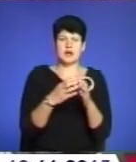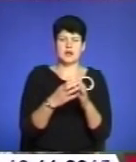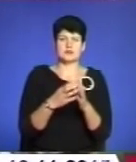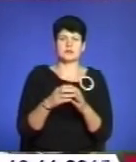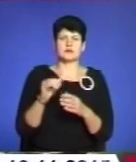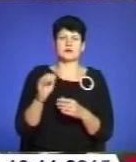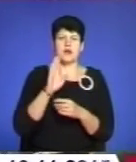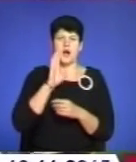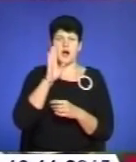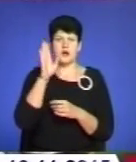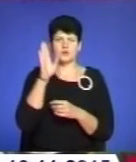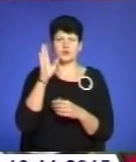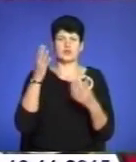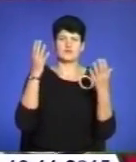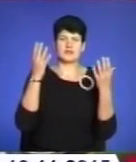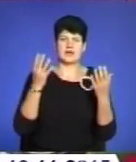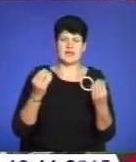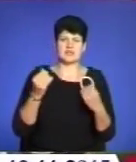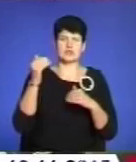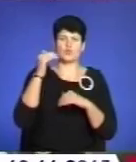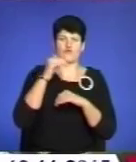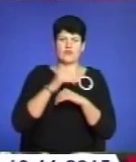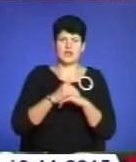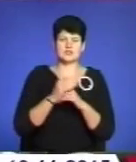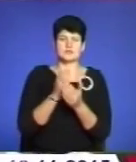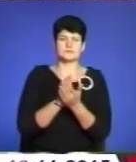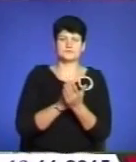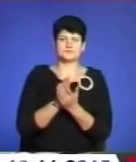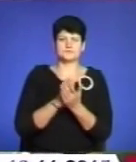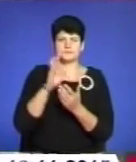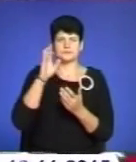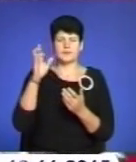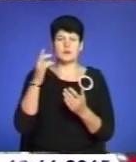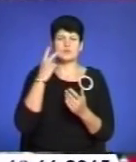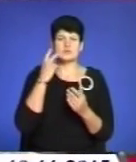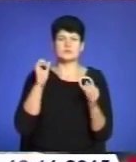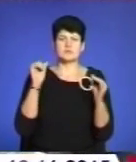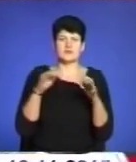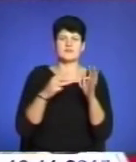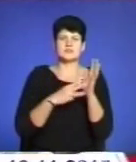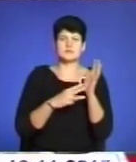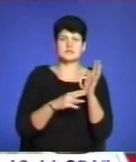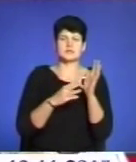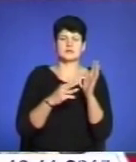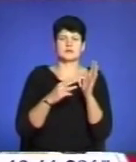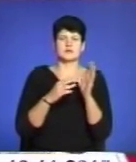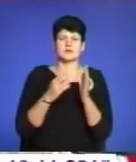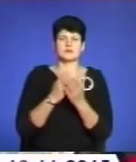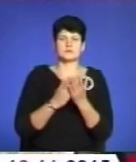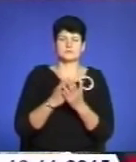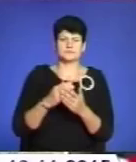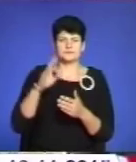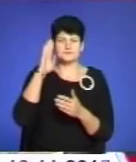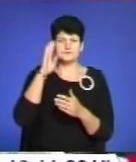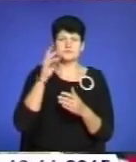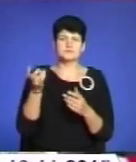ранок, і в день, і ввечері служили, і збиралися по 70-80 військовослужбовців. Підходили,